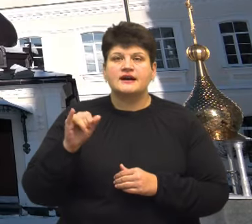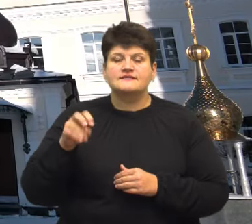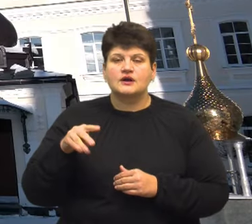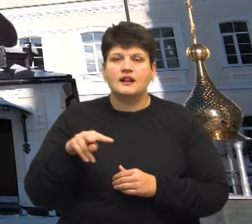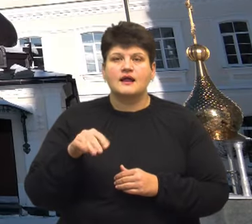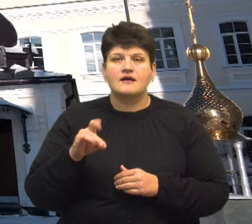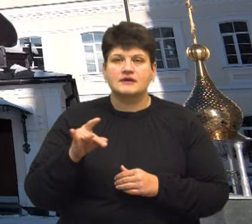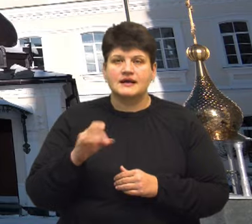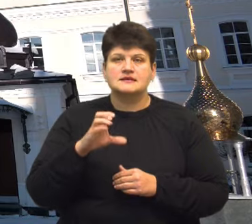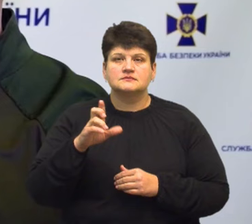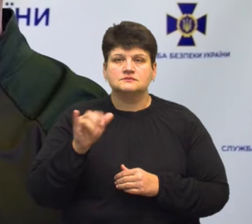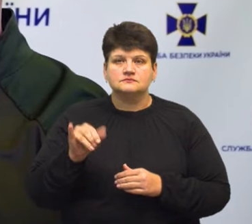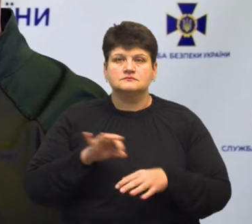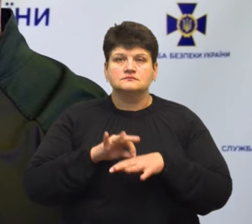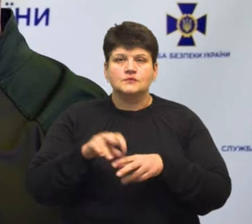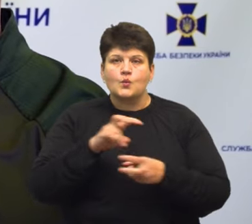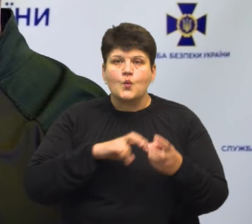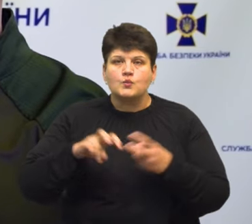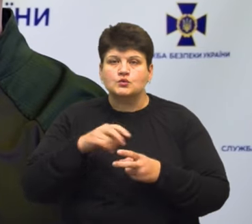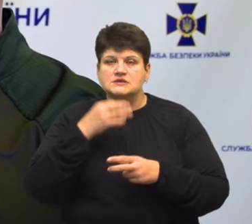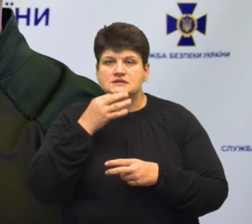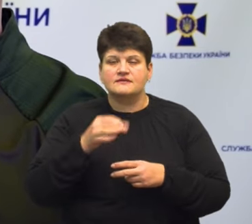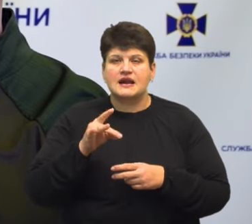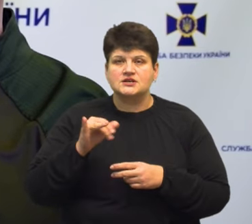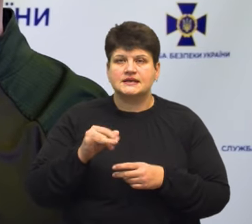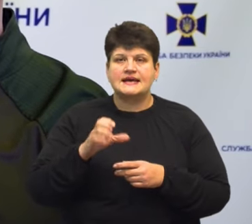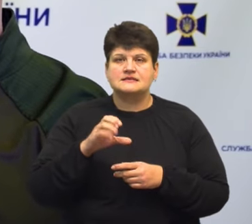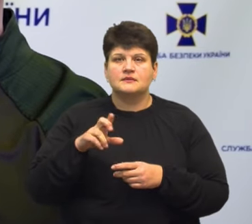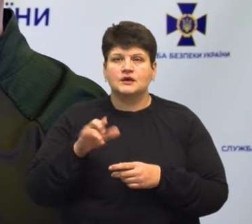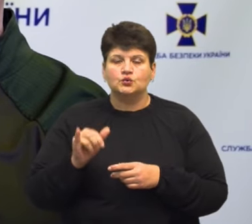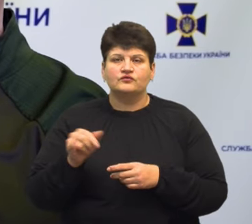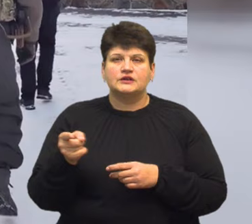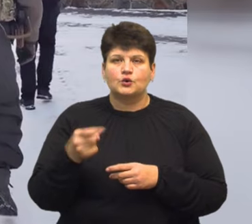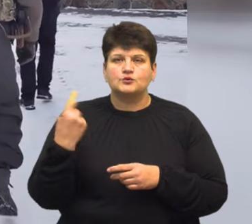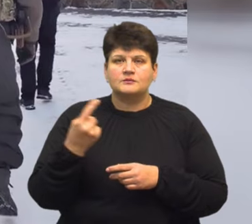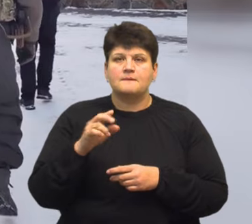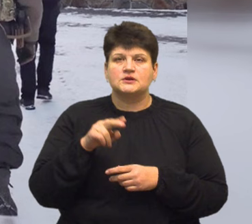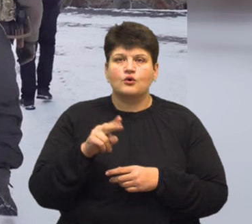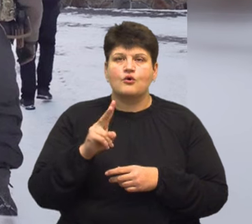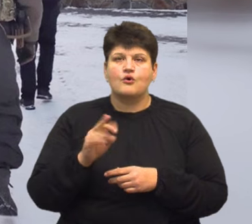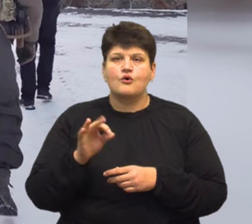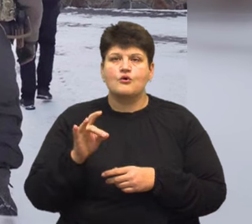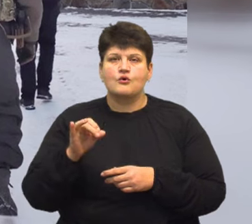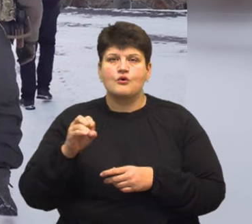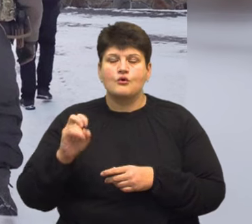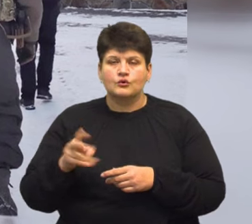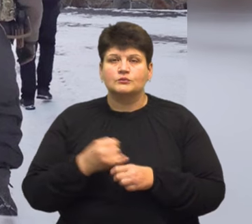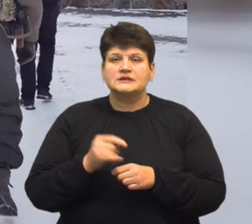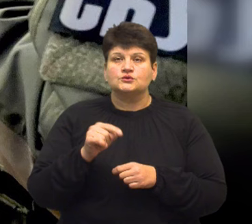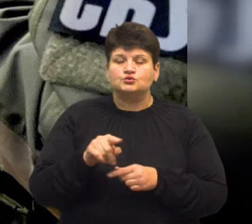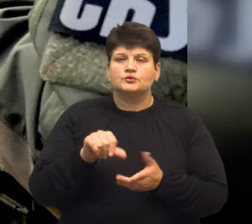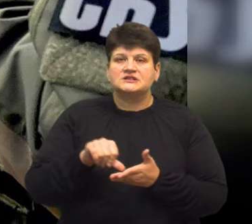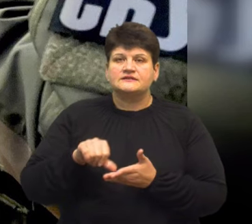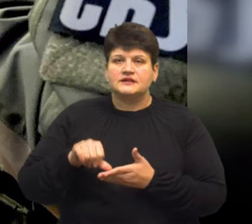безпеки України провели обшуки. Про це повідомив речник СБУ у Тернопільській області Петро Королюк. За його словами, це робили тому, що представники